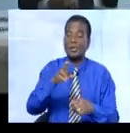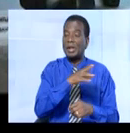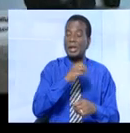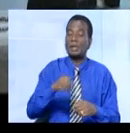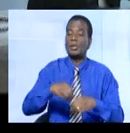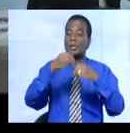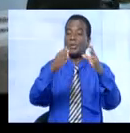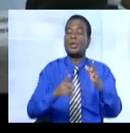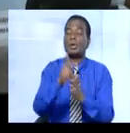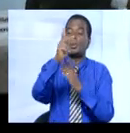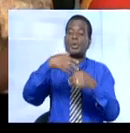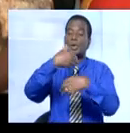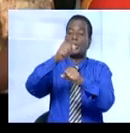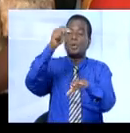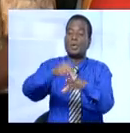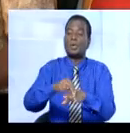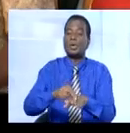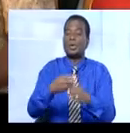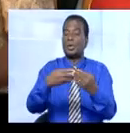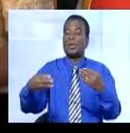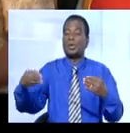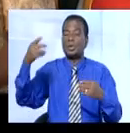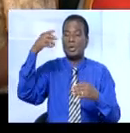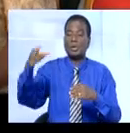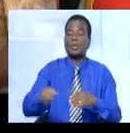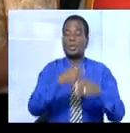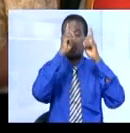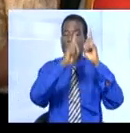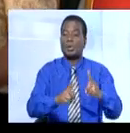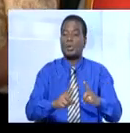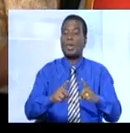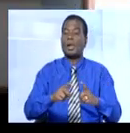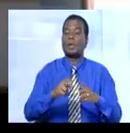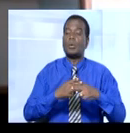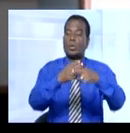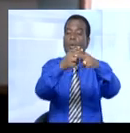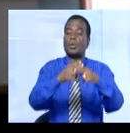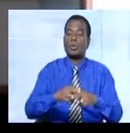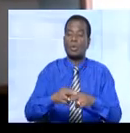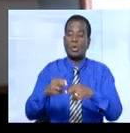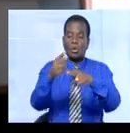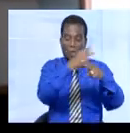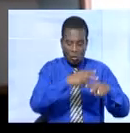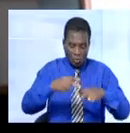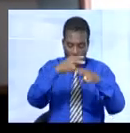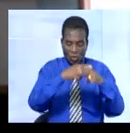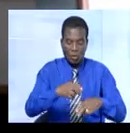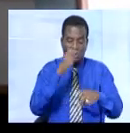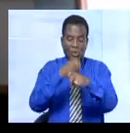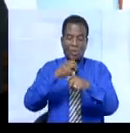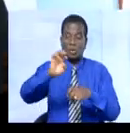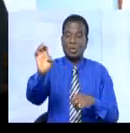vient de lancer le projet de création d'un outil indispensable de prise de décision dénommé l'Observatoire de l'efficacité.